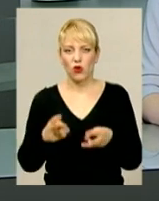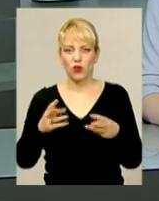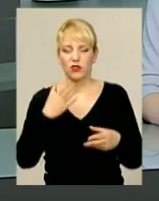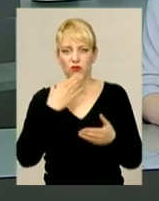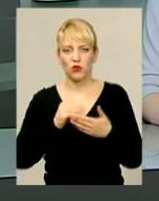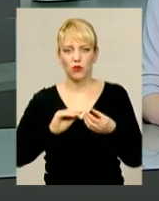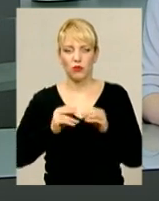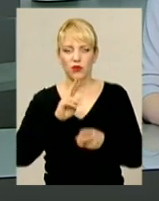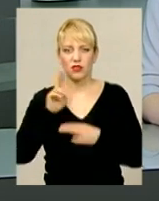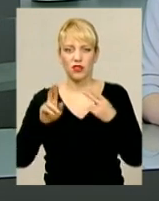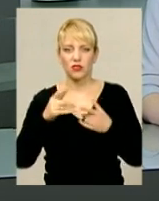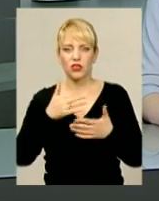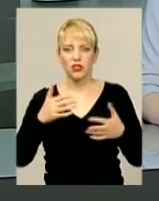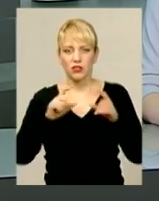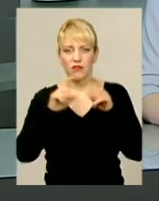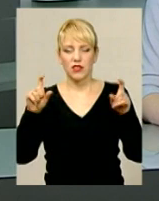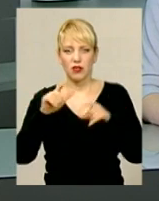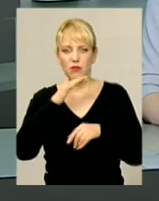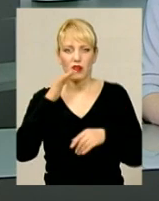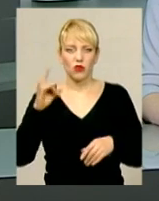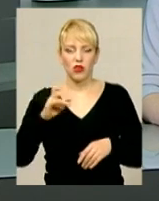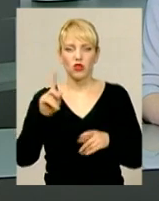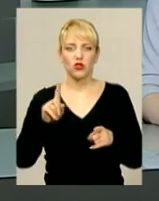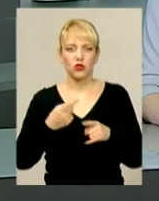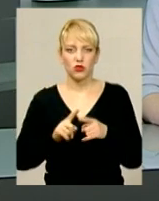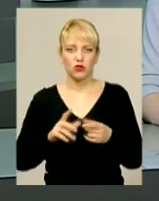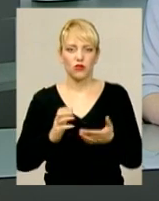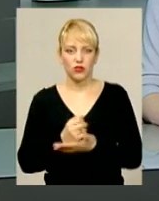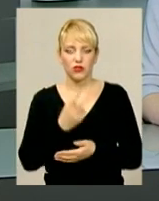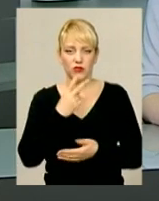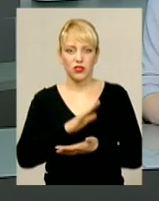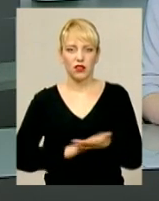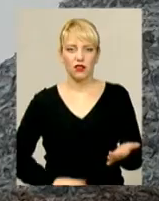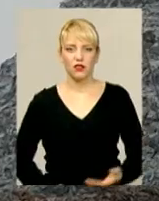скаржились у відповідній інстанції не раз. Що з цього вийшло – у наступному сюжеті.